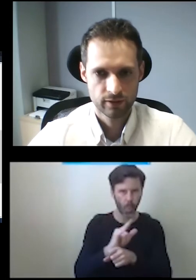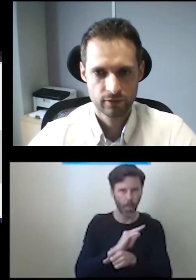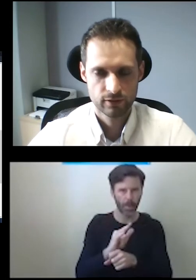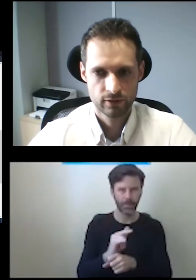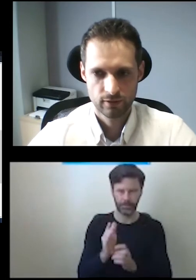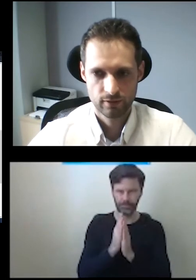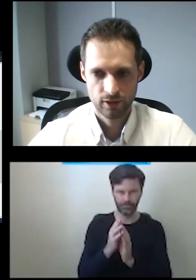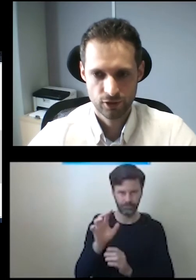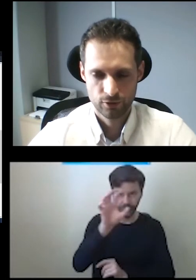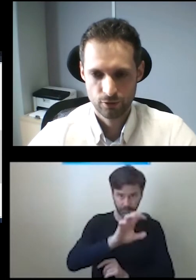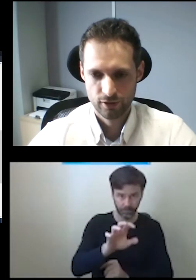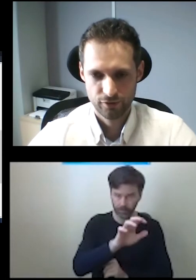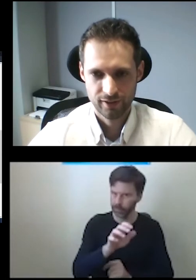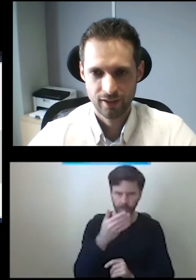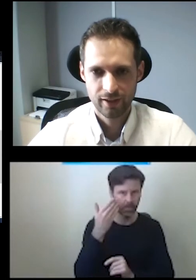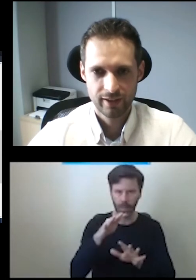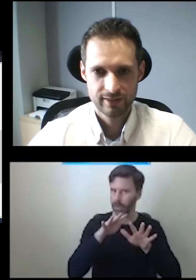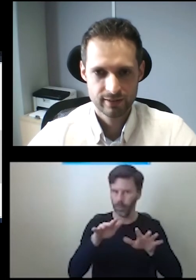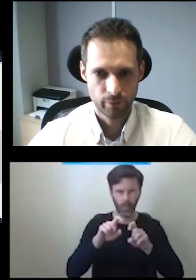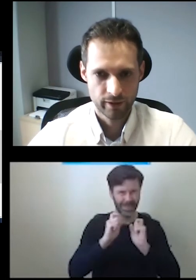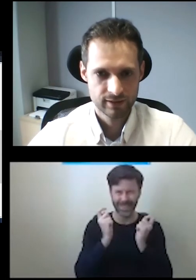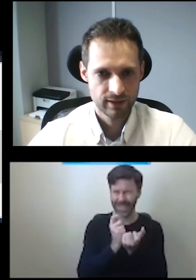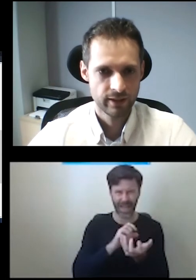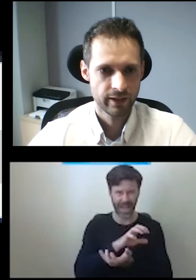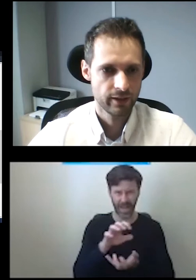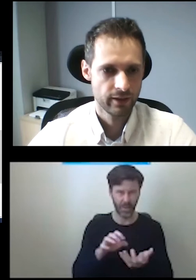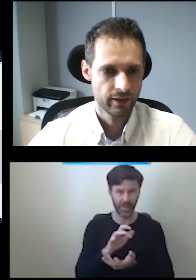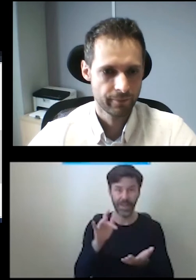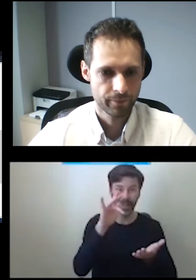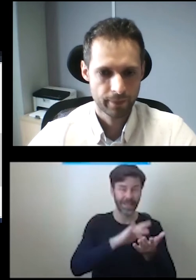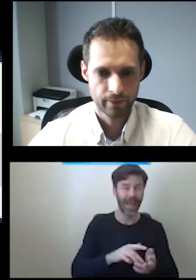z każdego zakątka świata, z Opery Sydney.